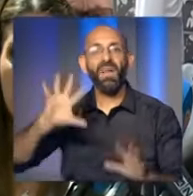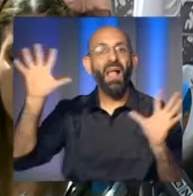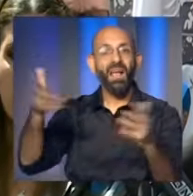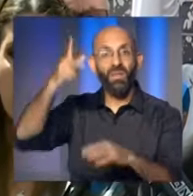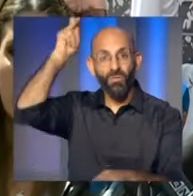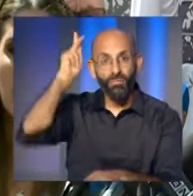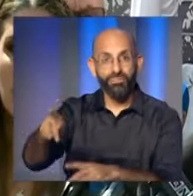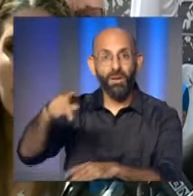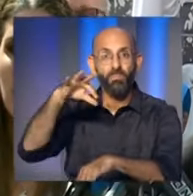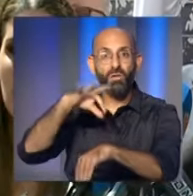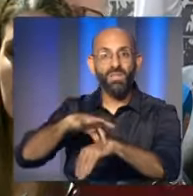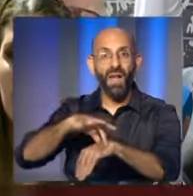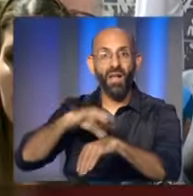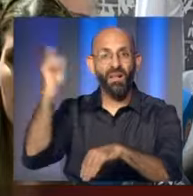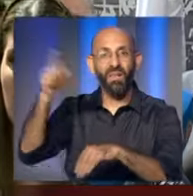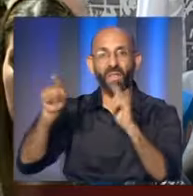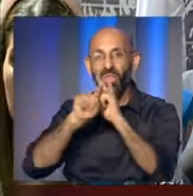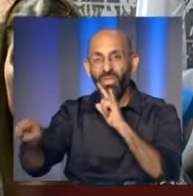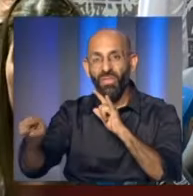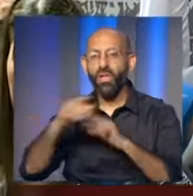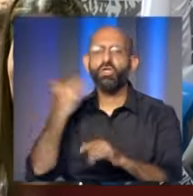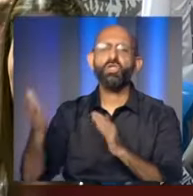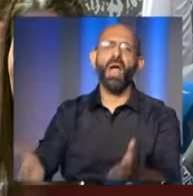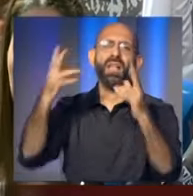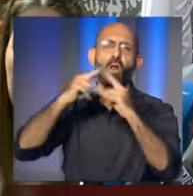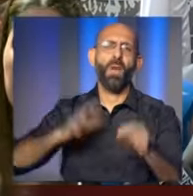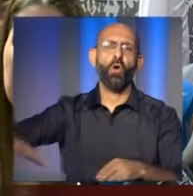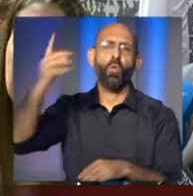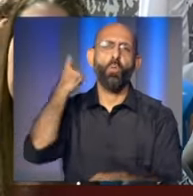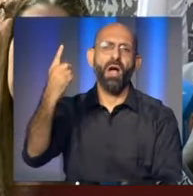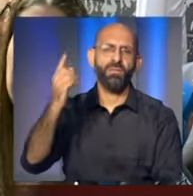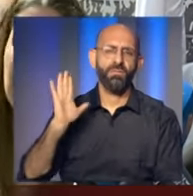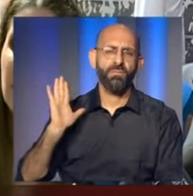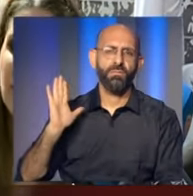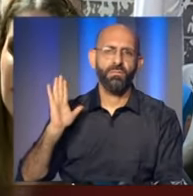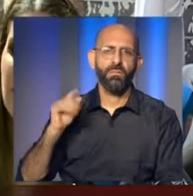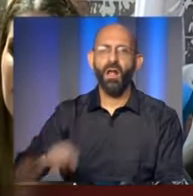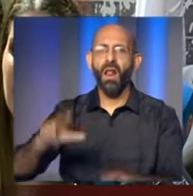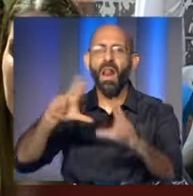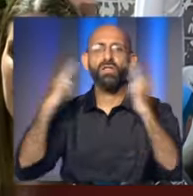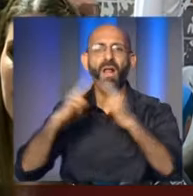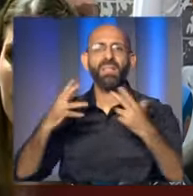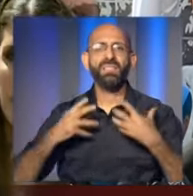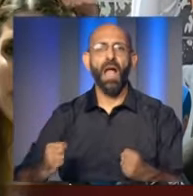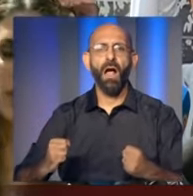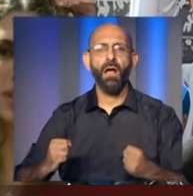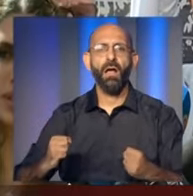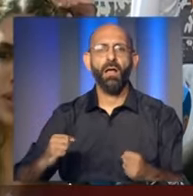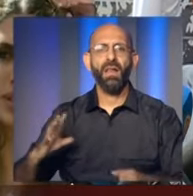على مستشفى أو صرح طبي على أي بلدة كل شهيد هو شهيد كل لبنان